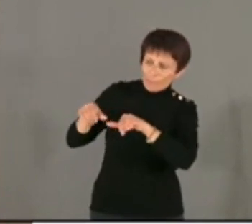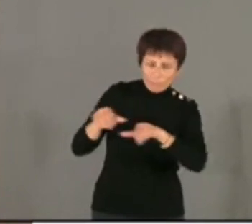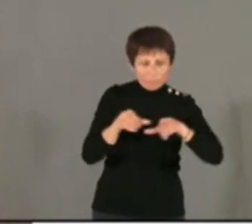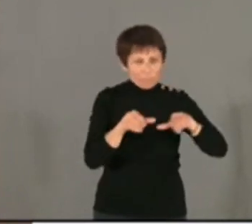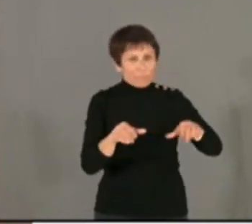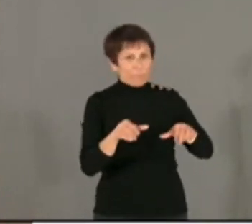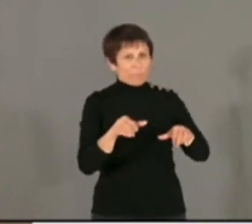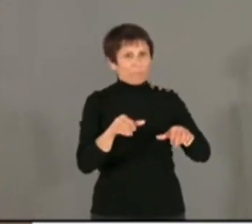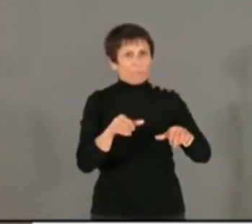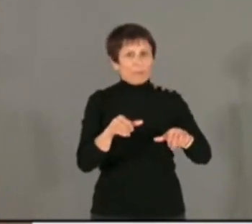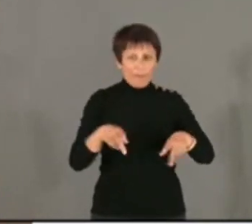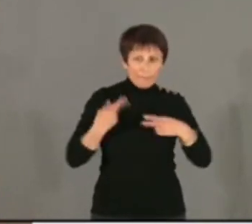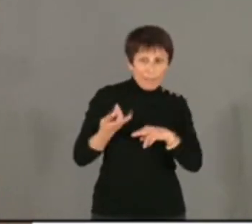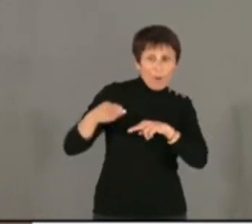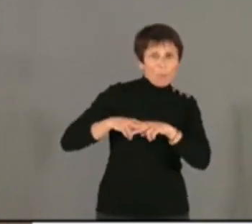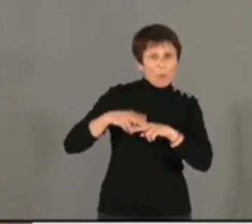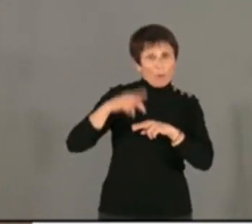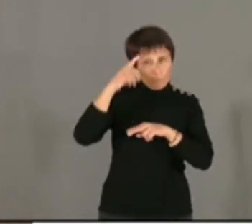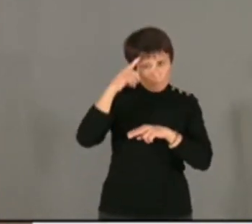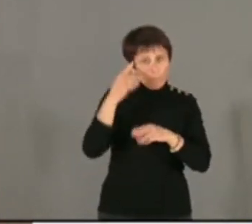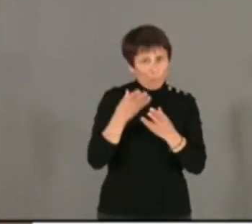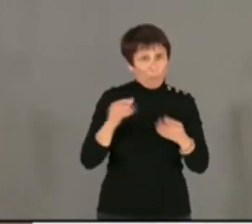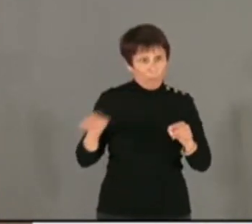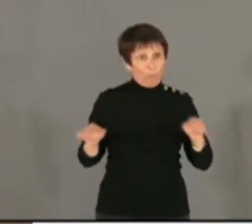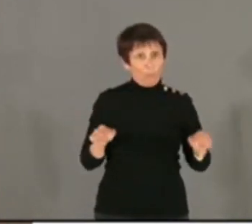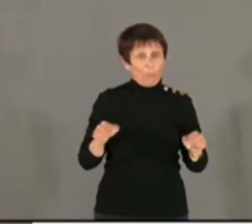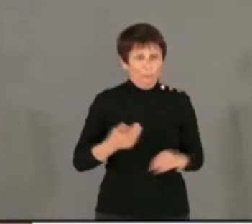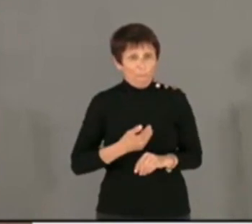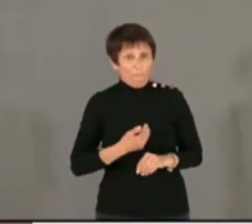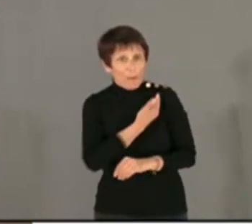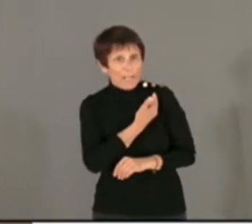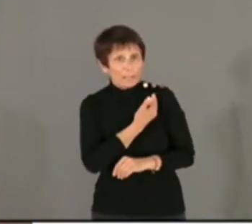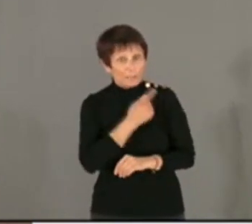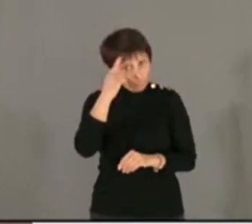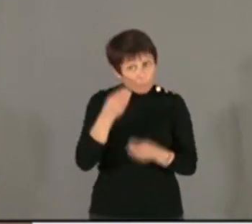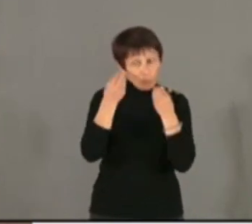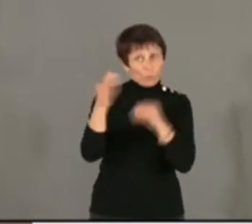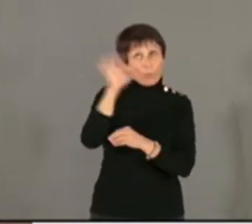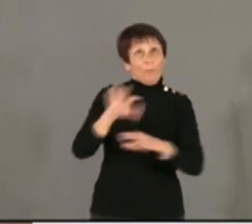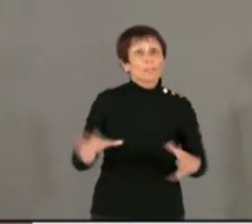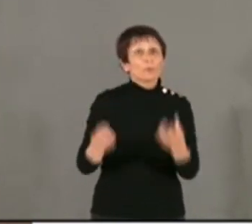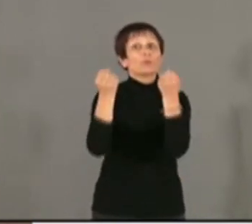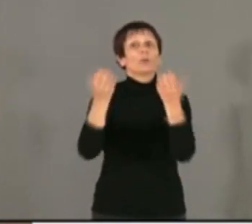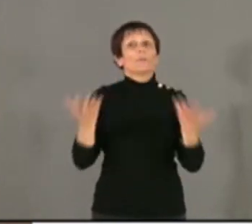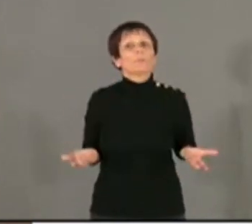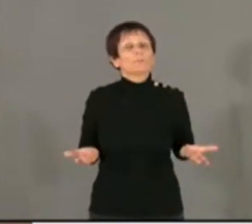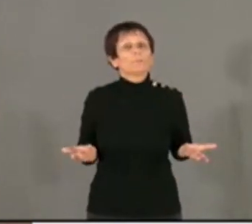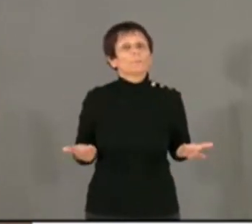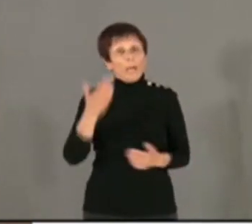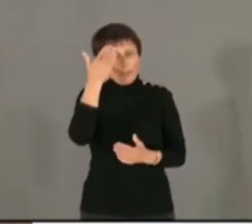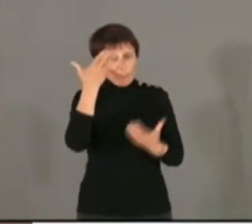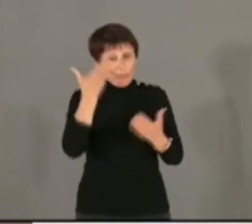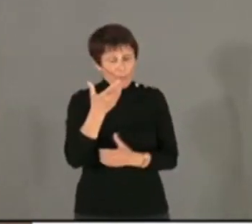aussi ont perdu la vie pour bon nombre d'entre eux ou ont été blessés pour que vive la France. Si vous voulez rendre